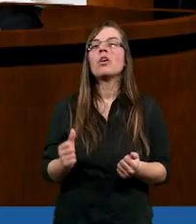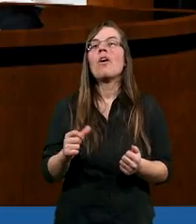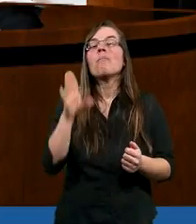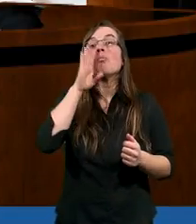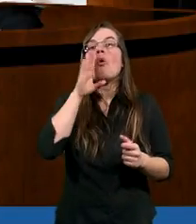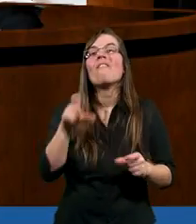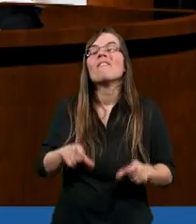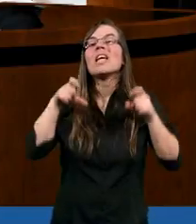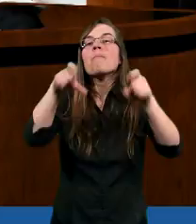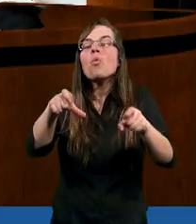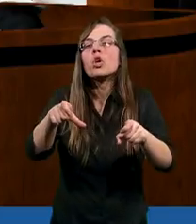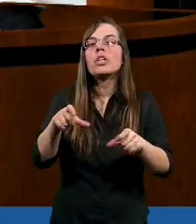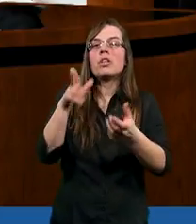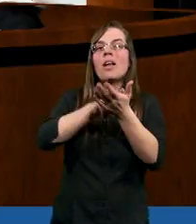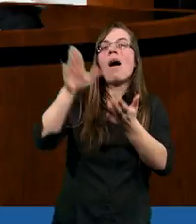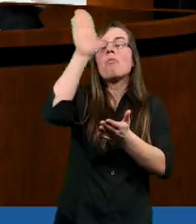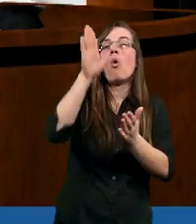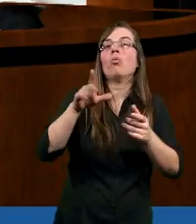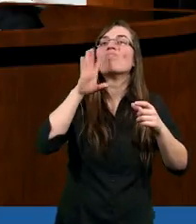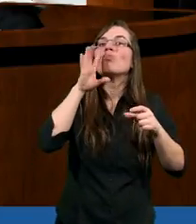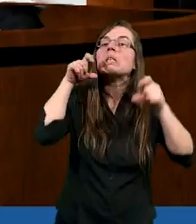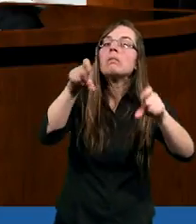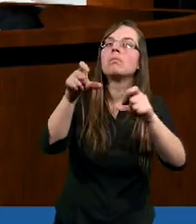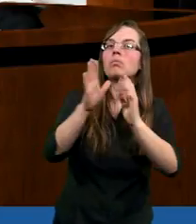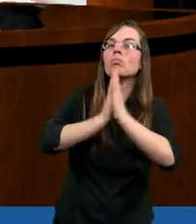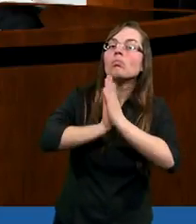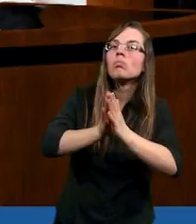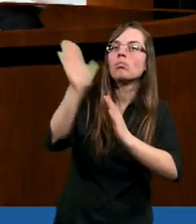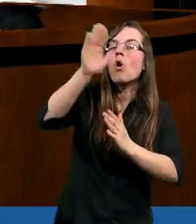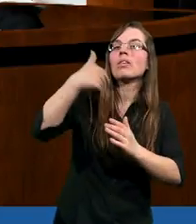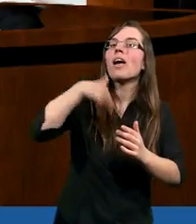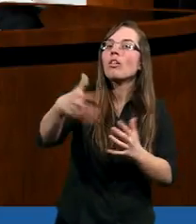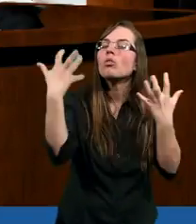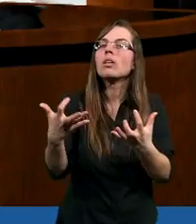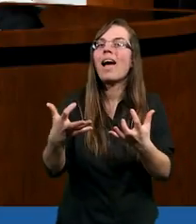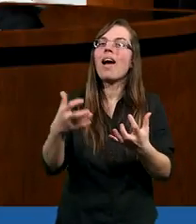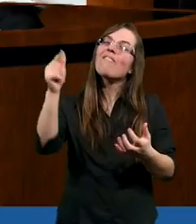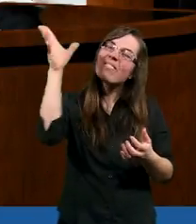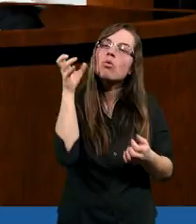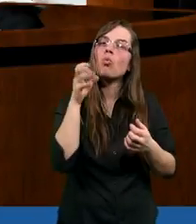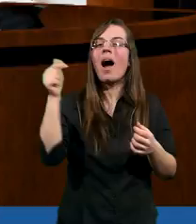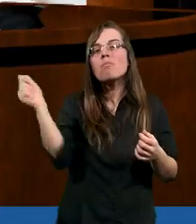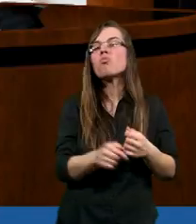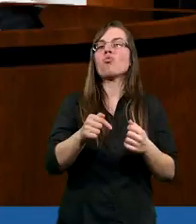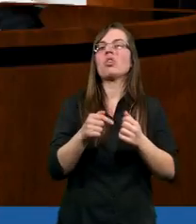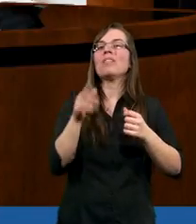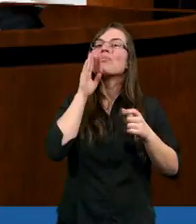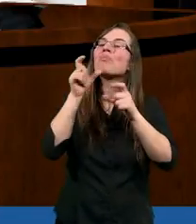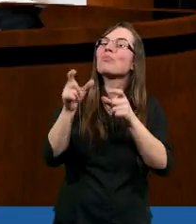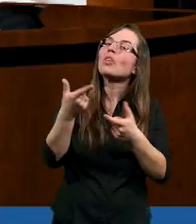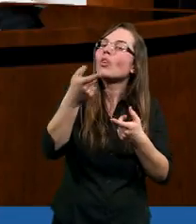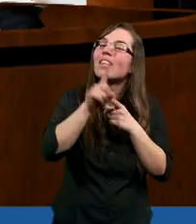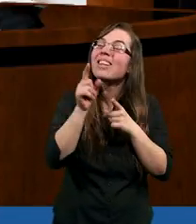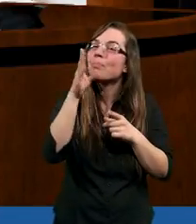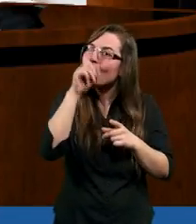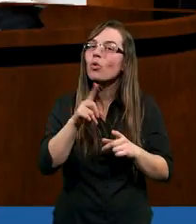wymusić na Panu Bogu coś. Panie Boże, ale ja tak chcę, bo jak mnie nie wysłuchasz i nie spełnisz, to się